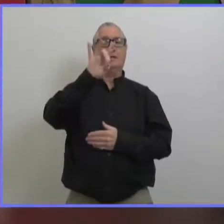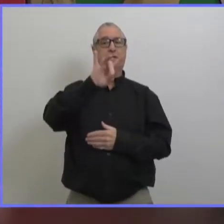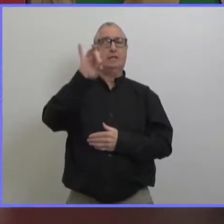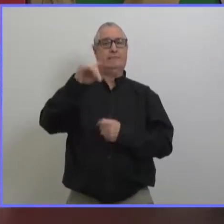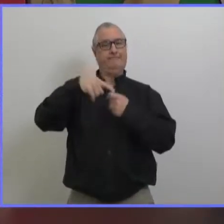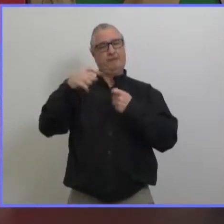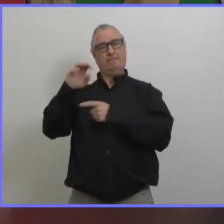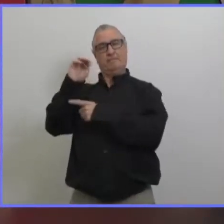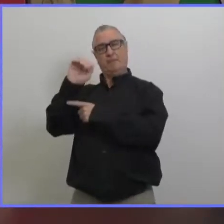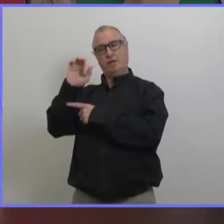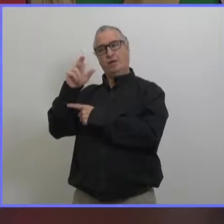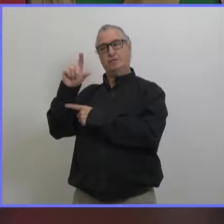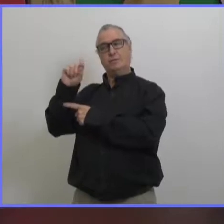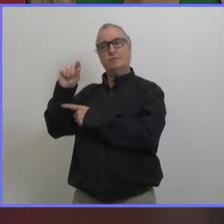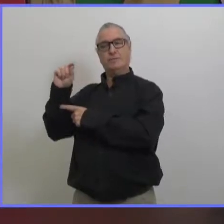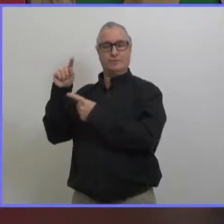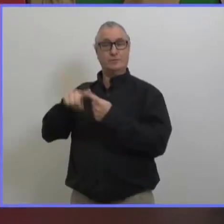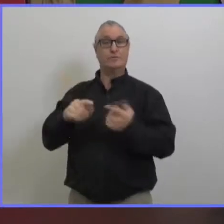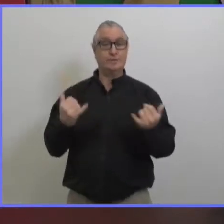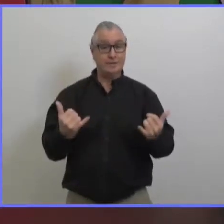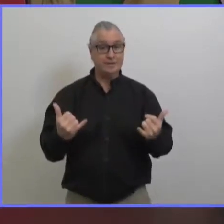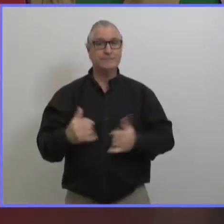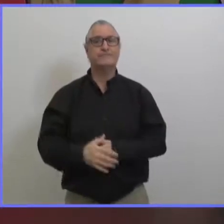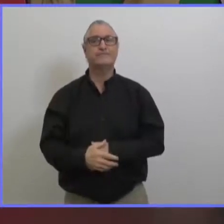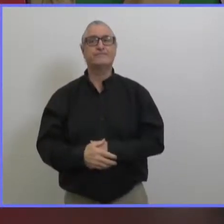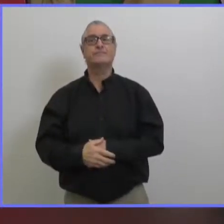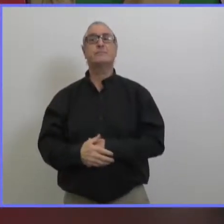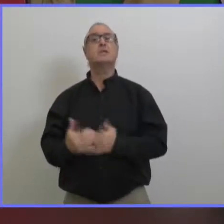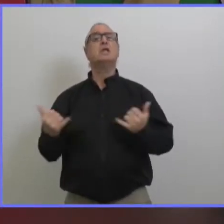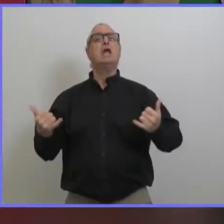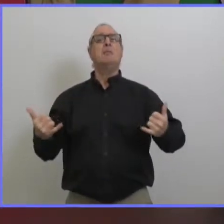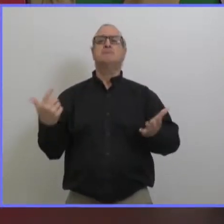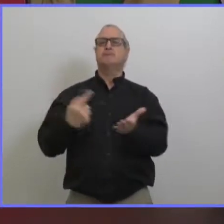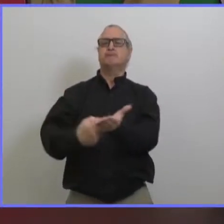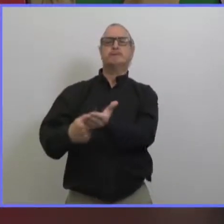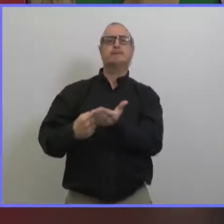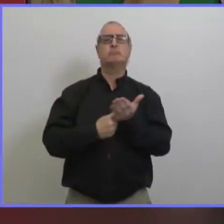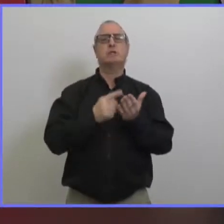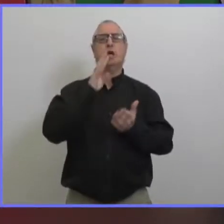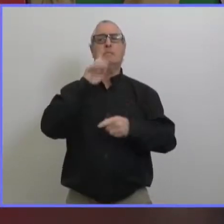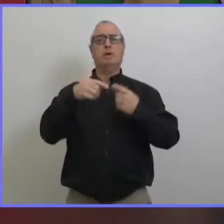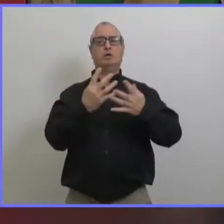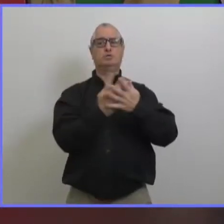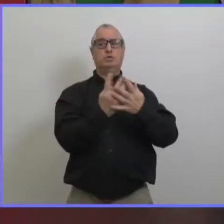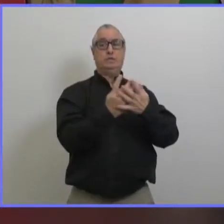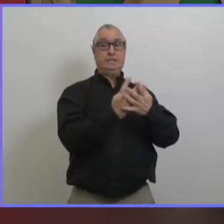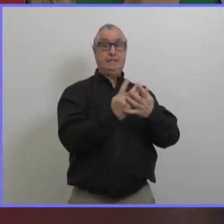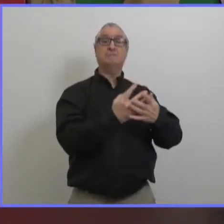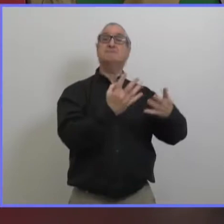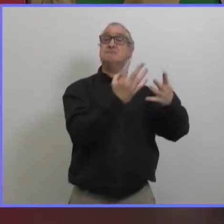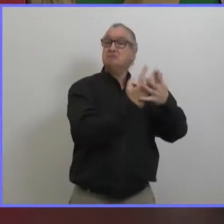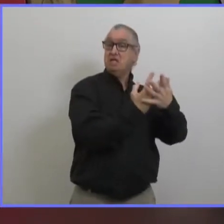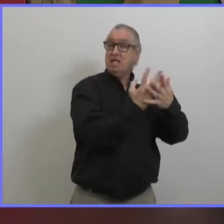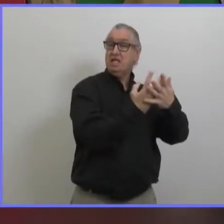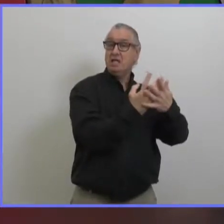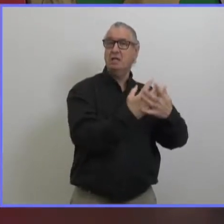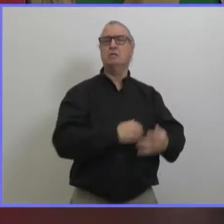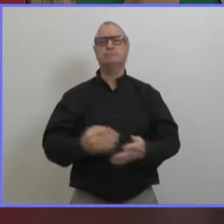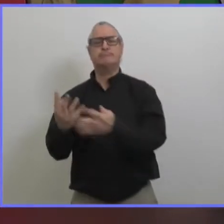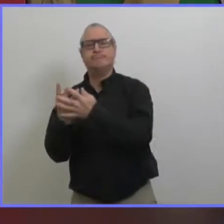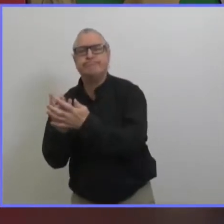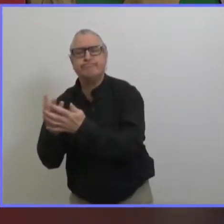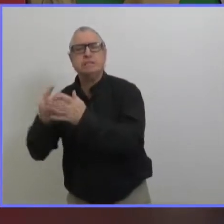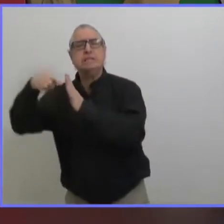et j'aimerais commencer à parler de notre travail de dépistage et de séquençage dans notre recherche